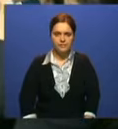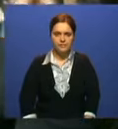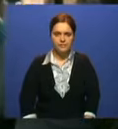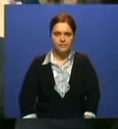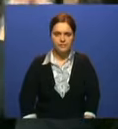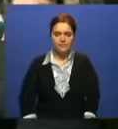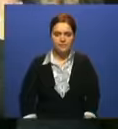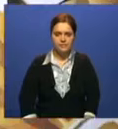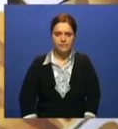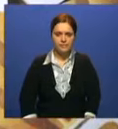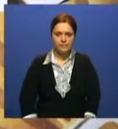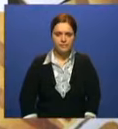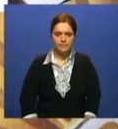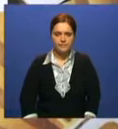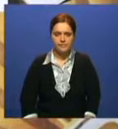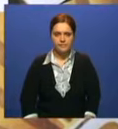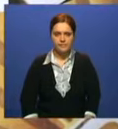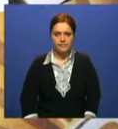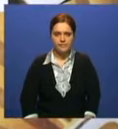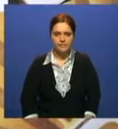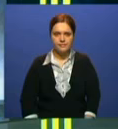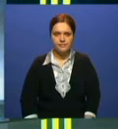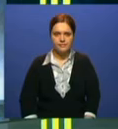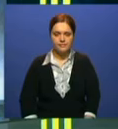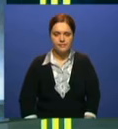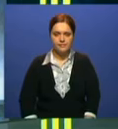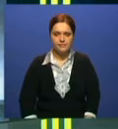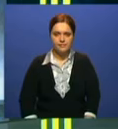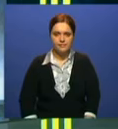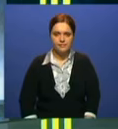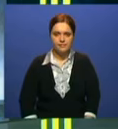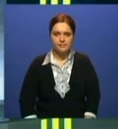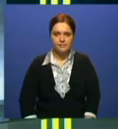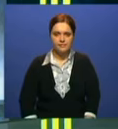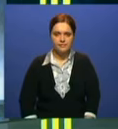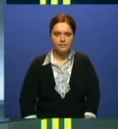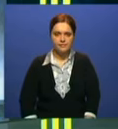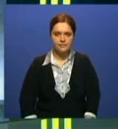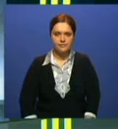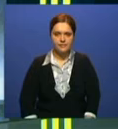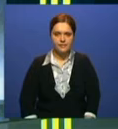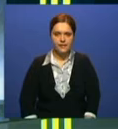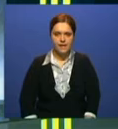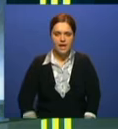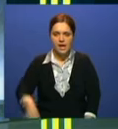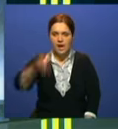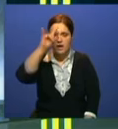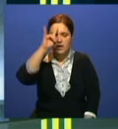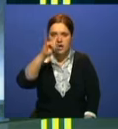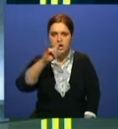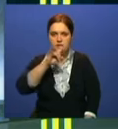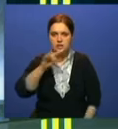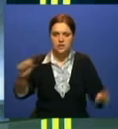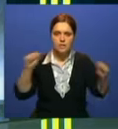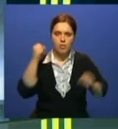Виктор Сутягин, Азельхану Ахитов, Атрау. И еще о победах, но теперь уже спортивных. Казахстанские бойцы одержали